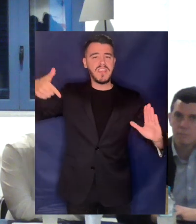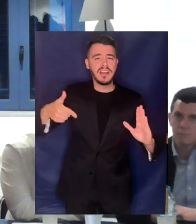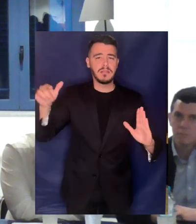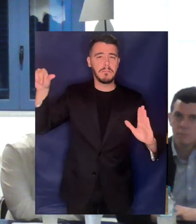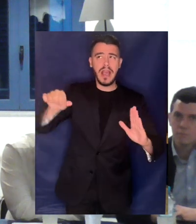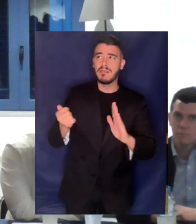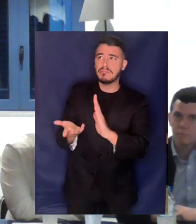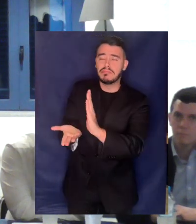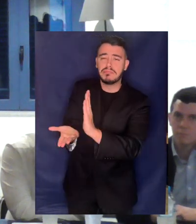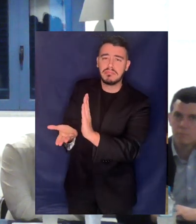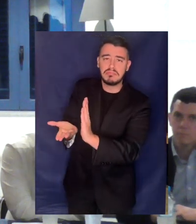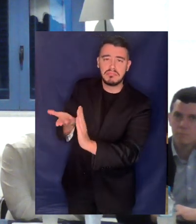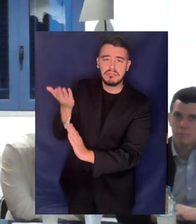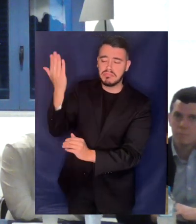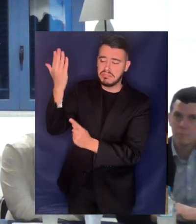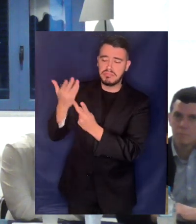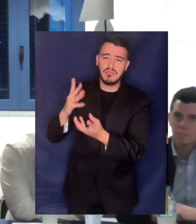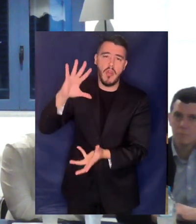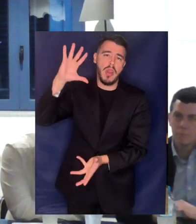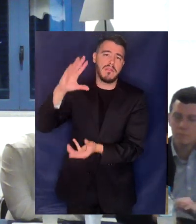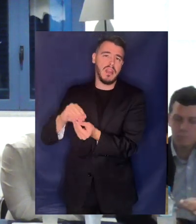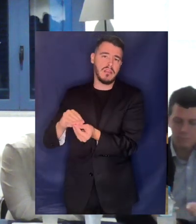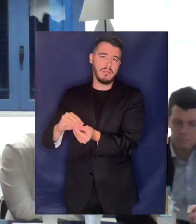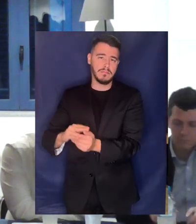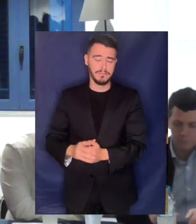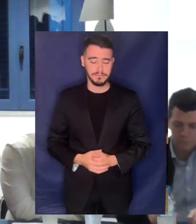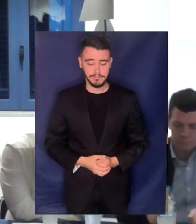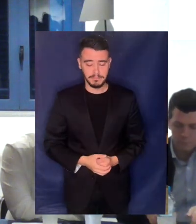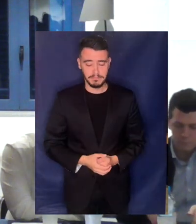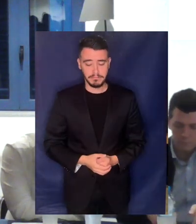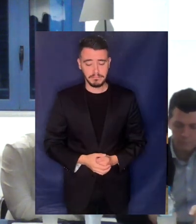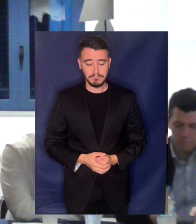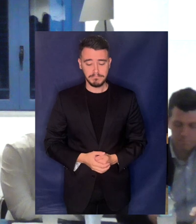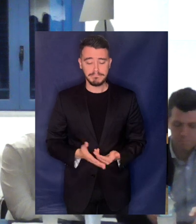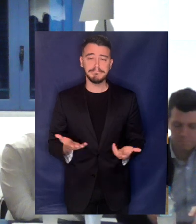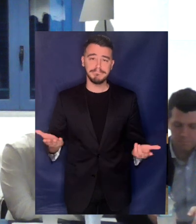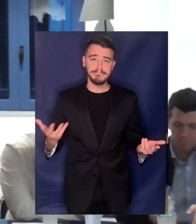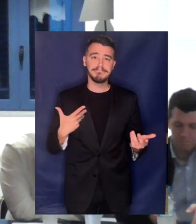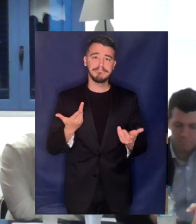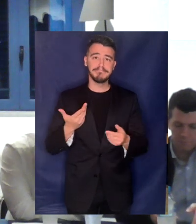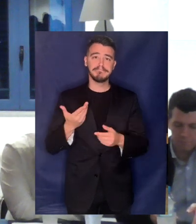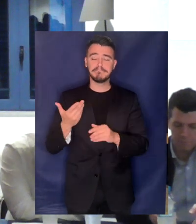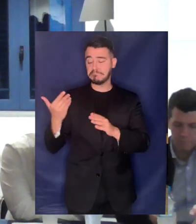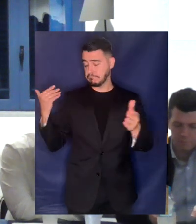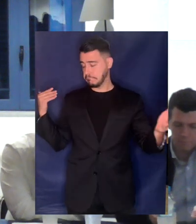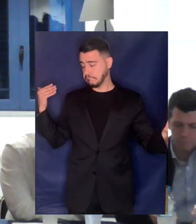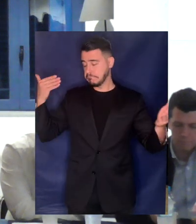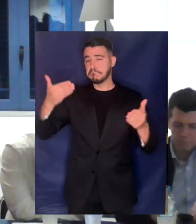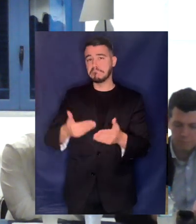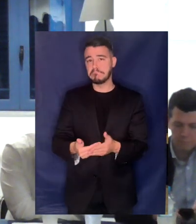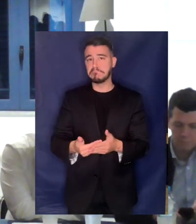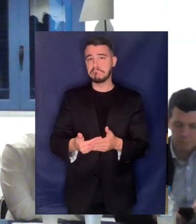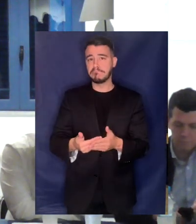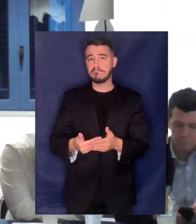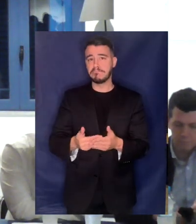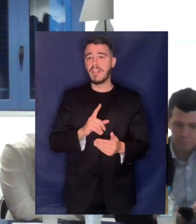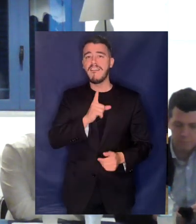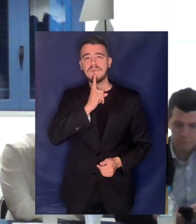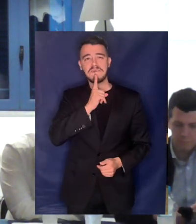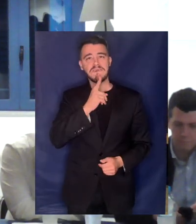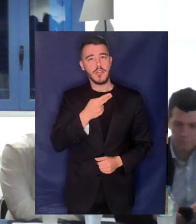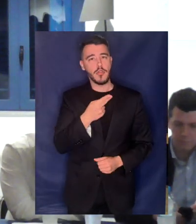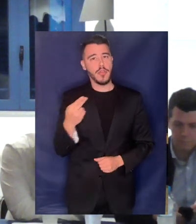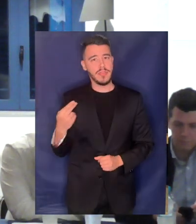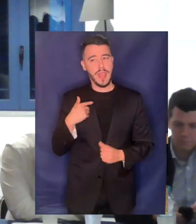Βλέπουμε λοιπόν και με αυτό θα κλείσω ότι η κουβέντα αυτή που έχει ανοίξει εδώ και αρκετό καιρό γιατί δεν άνοιξε τώρα αλλά